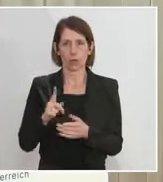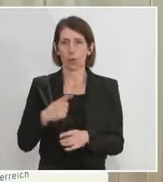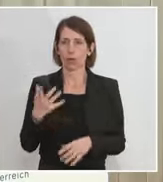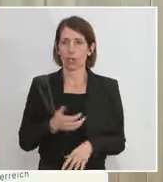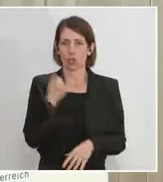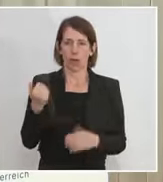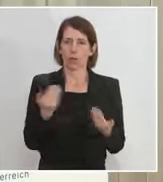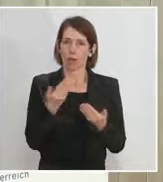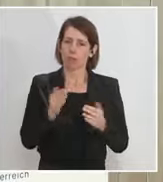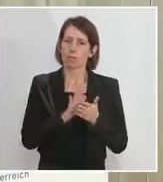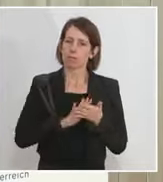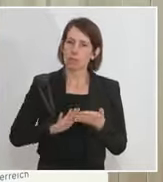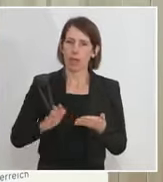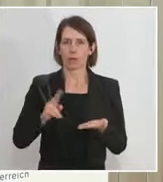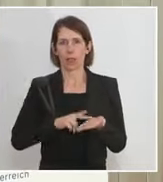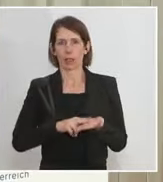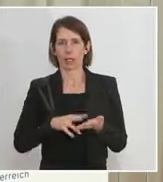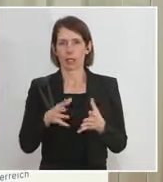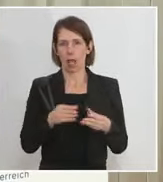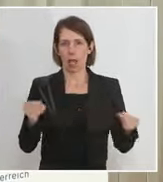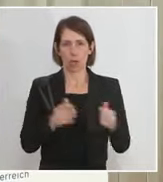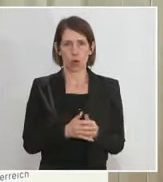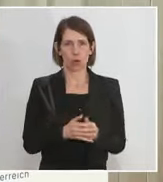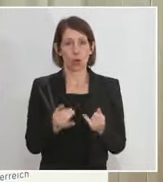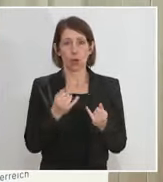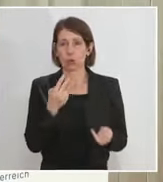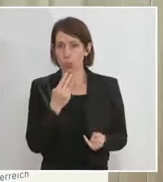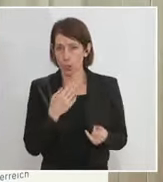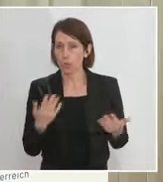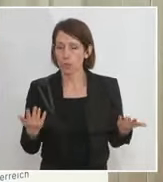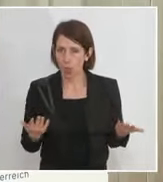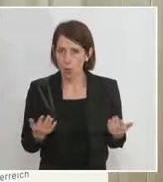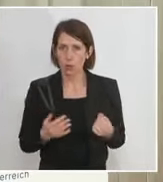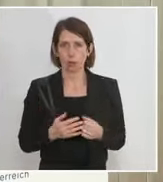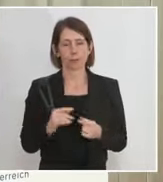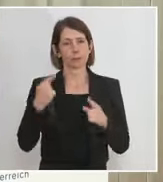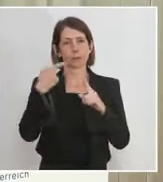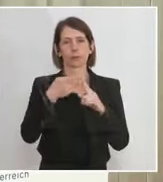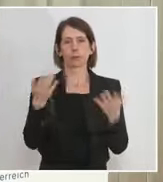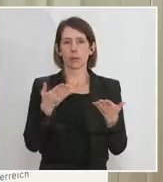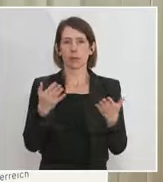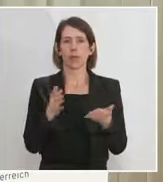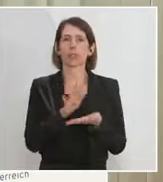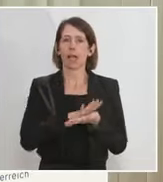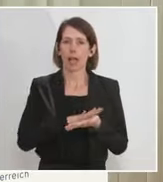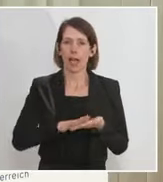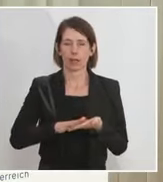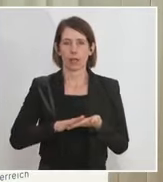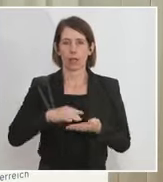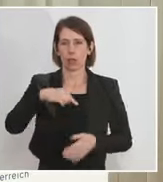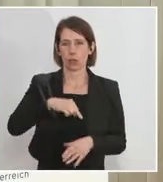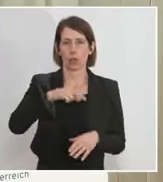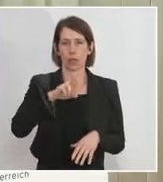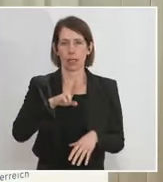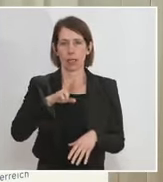niederschwellige digitale Lösungen. Wie sehen die aus? Unser Ziel ist es, dass es einen einfachen QR-Code in